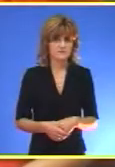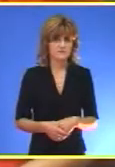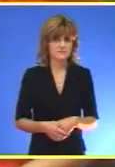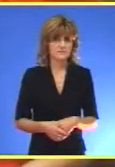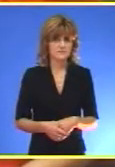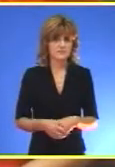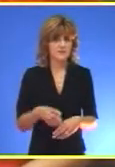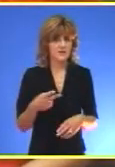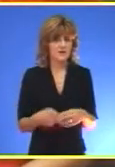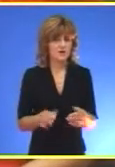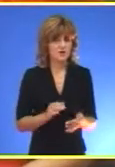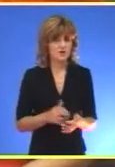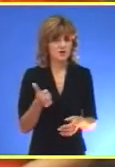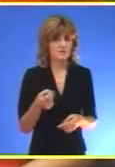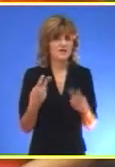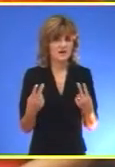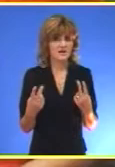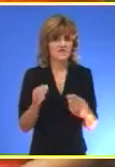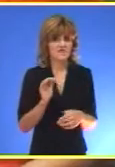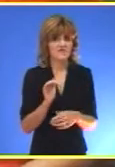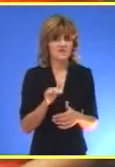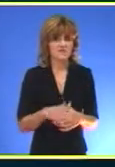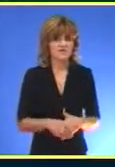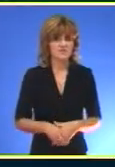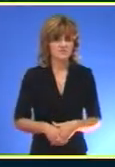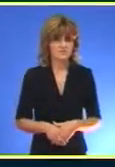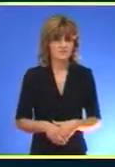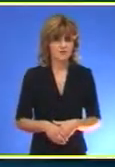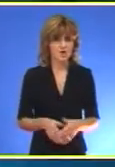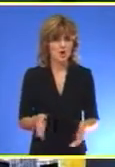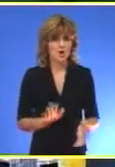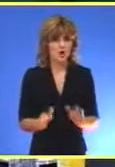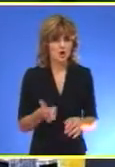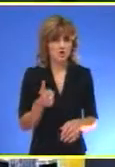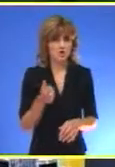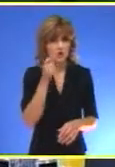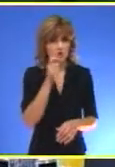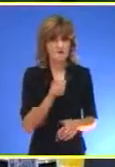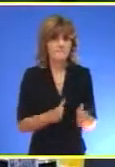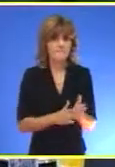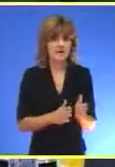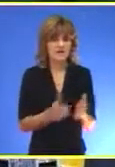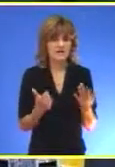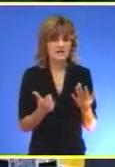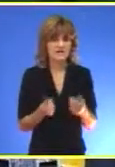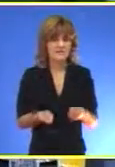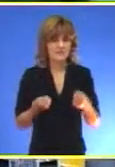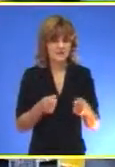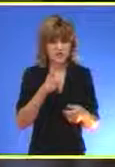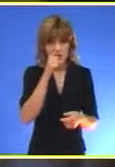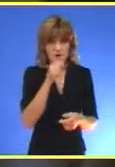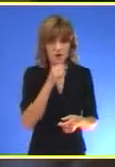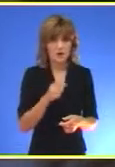I za kraj još jednom najvažnije vesti Oko stotinu stanovnika Makove sedmice uputilo lokalnoj